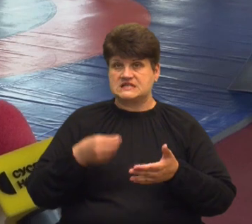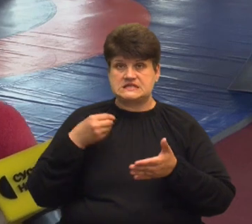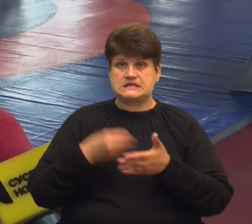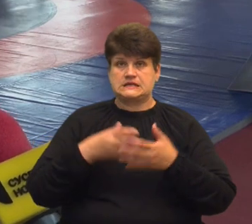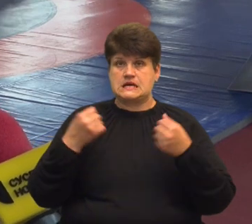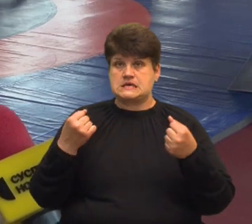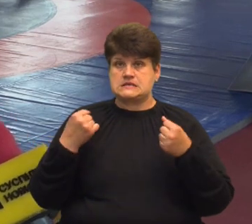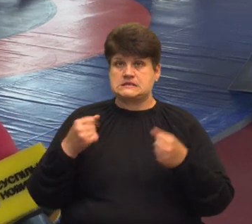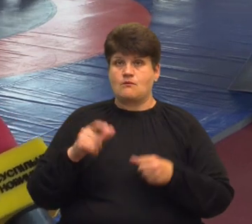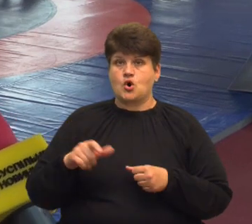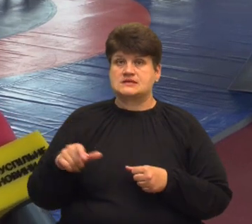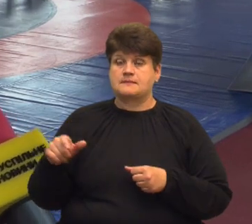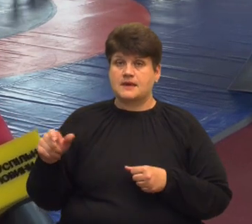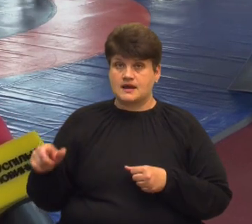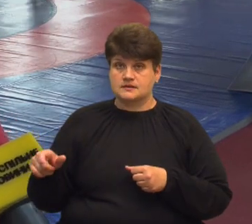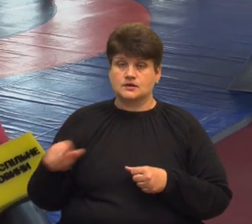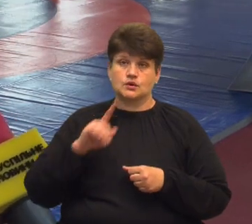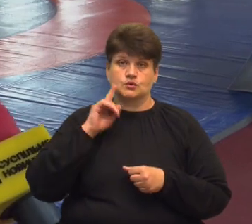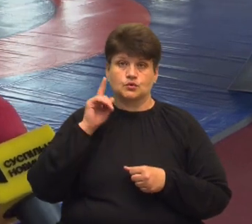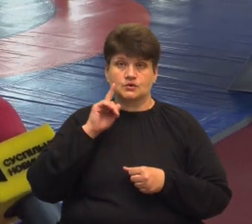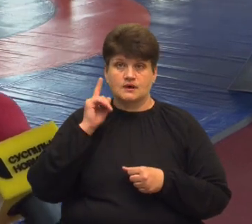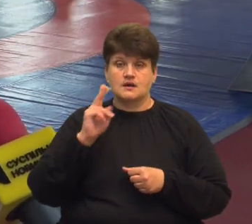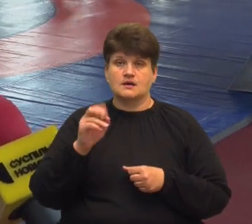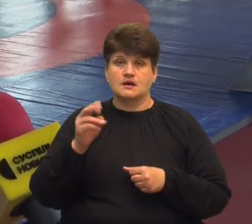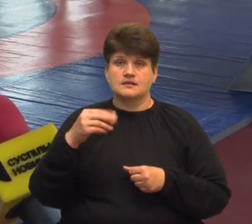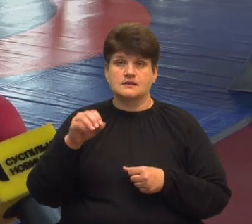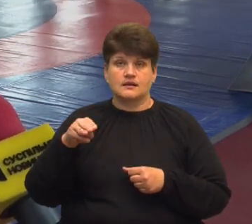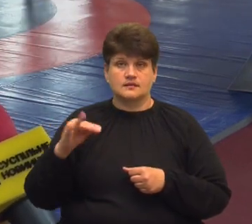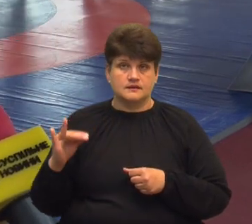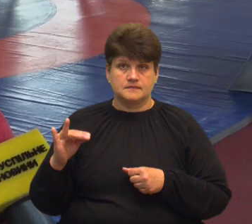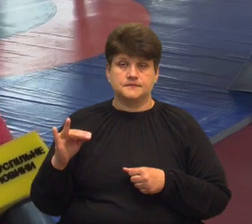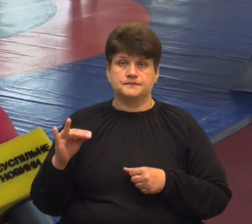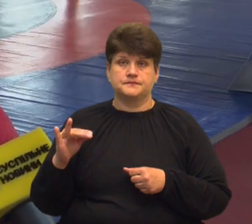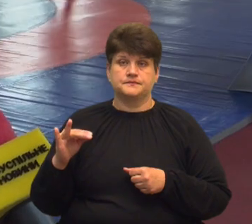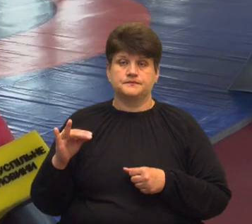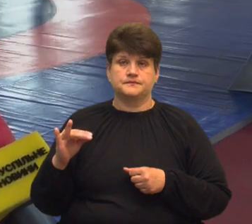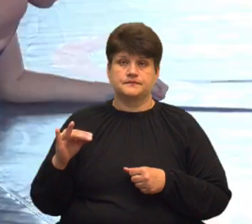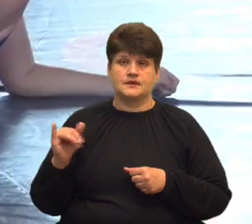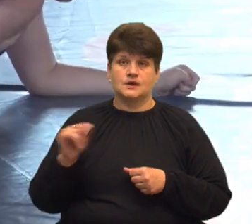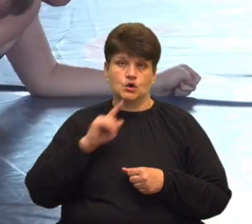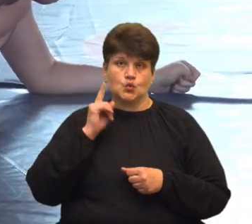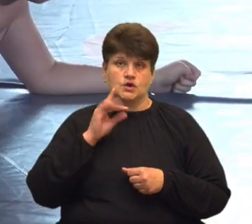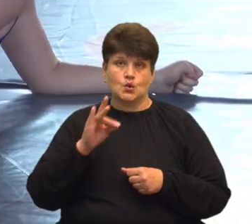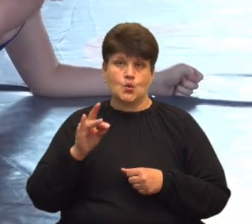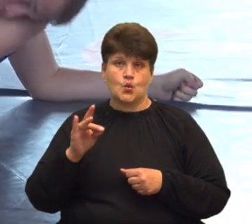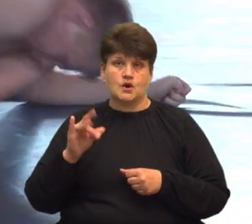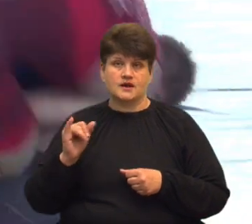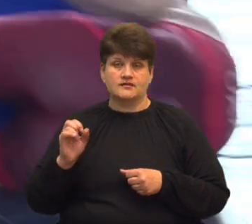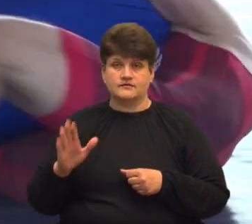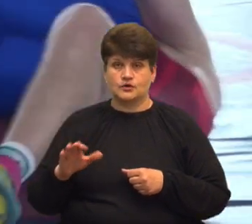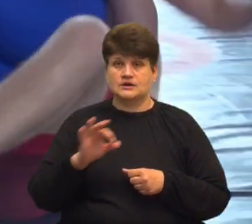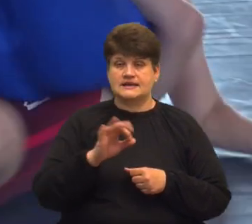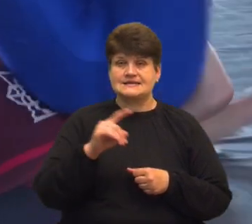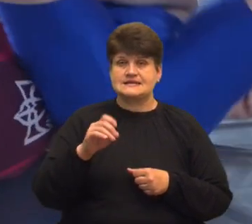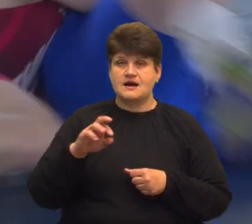по юнакам, по кадетам і по юніорам. Олег Заяць розповів,